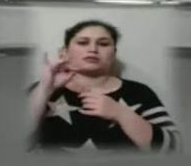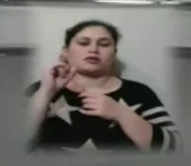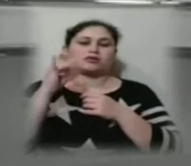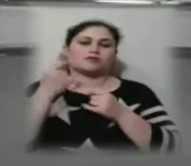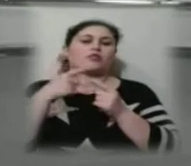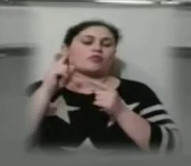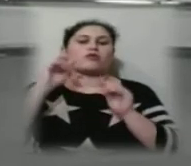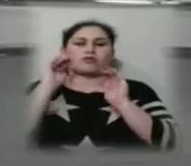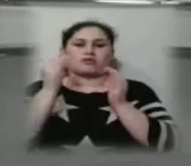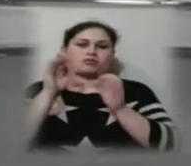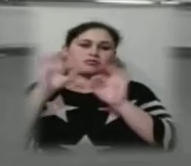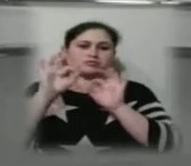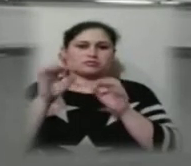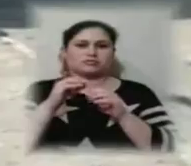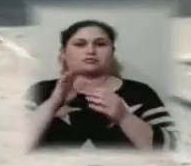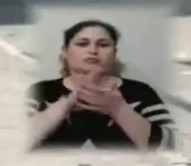будемо говорити про таке.